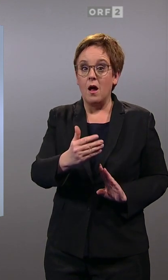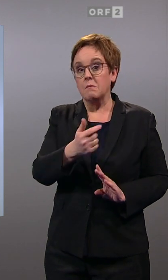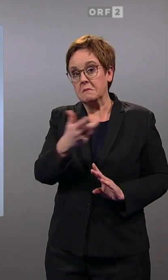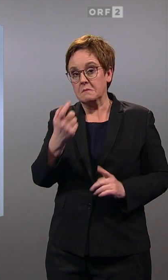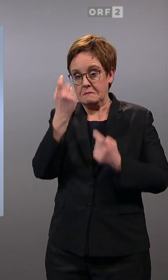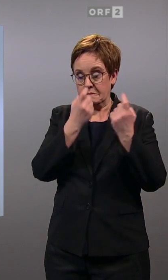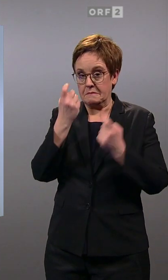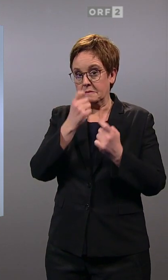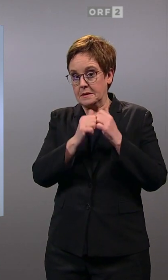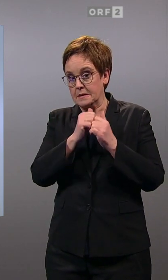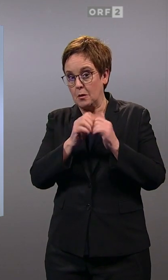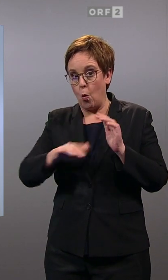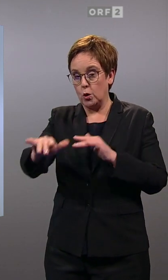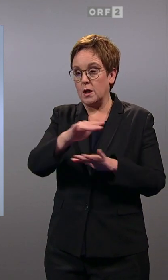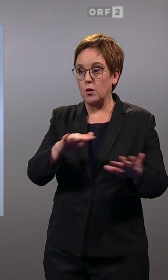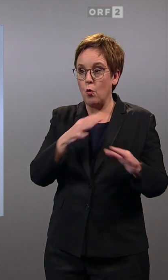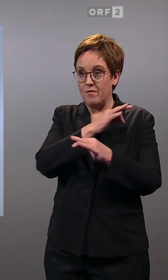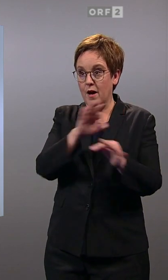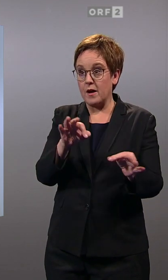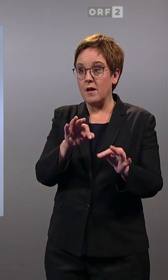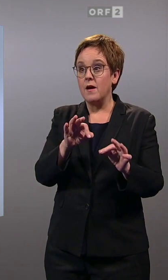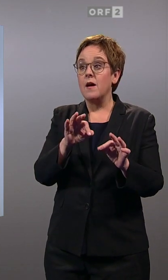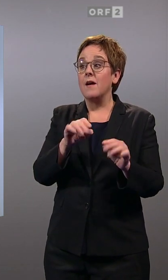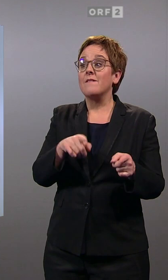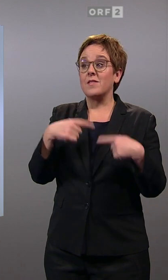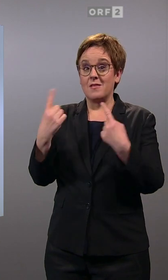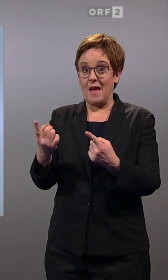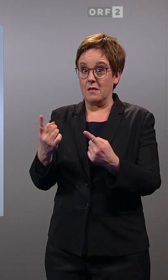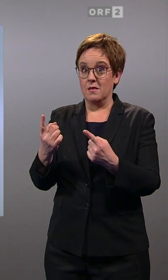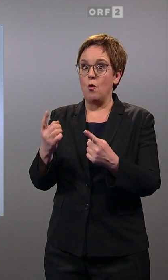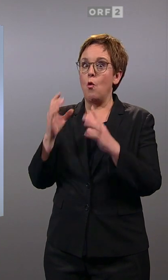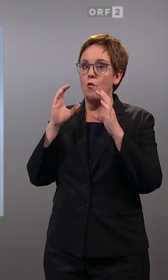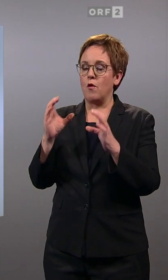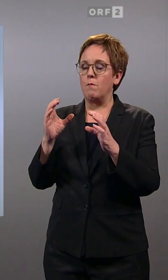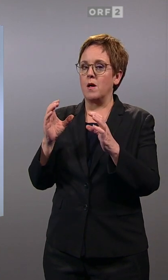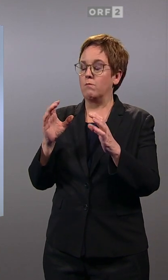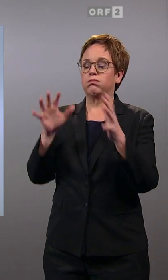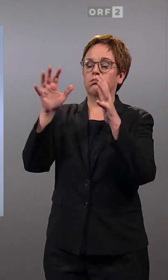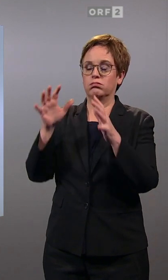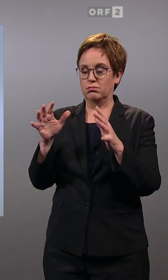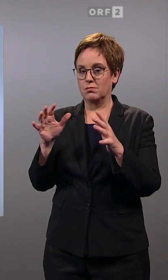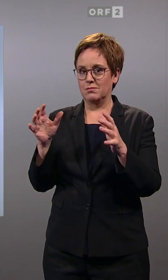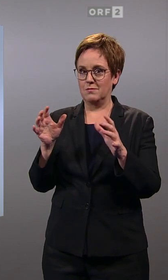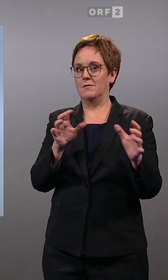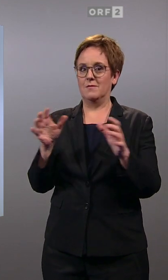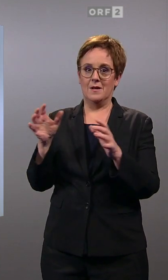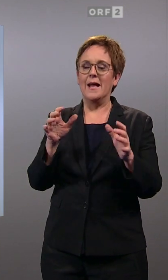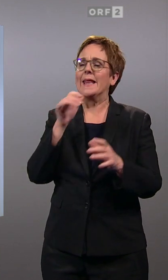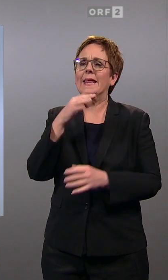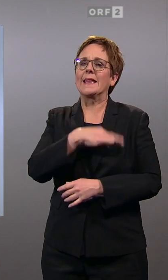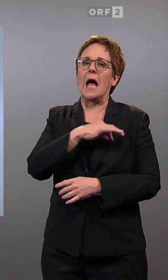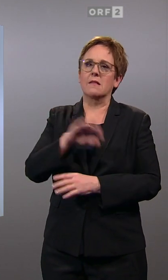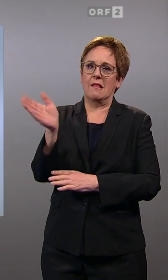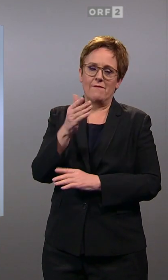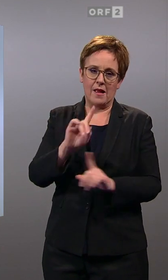wie prognostiziert in den Umfragen, natürlich ein großes Wackeln auslösen. Das heißt nicht, dass jetzt der Kanzler